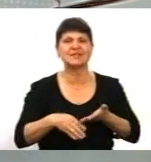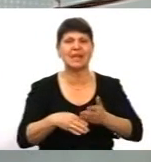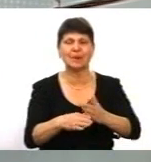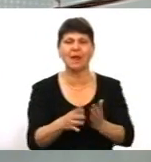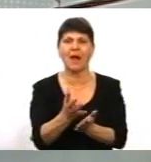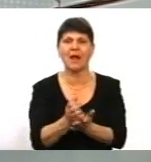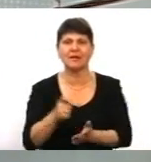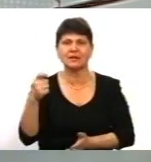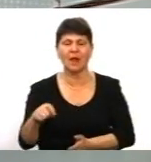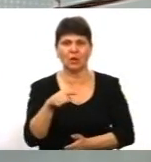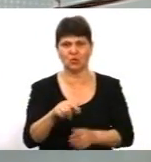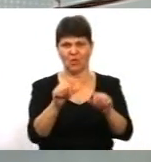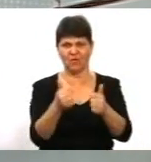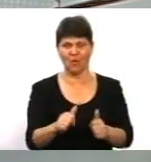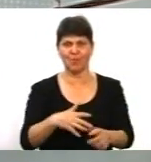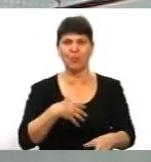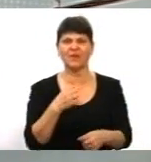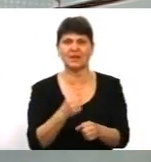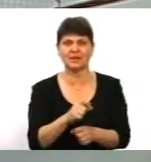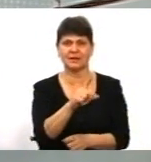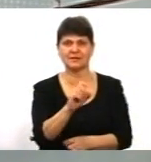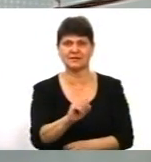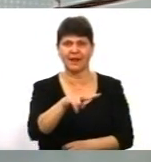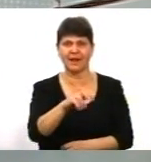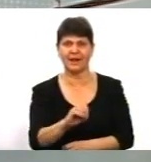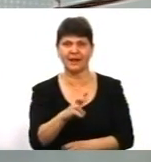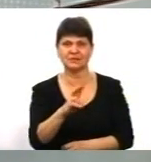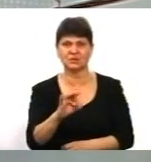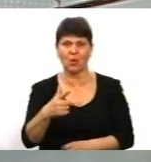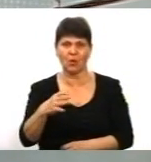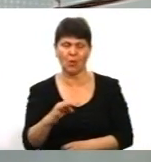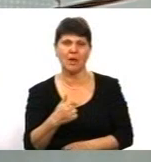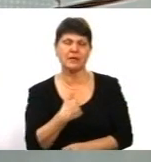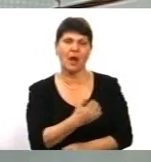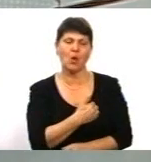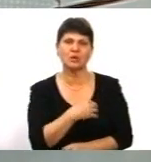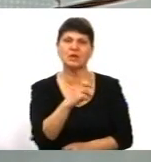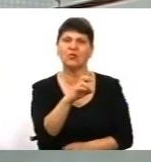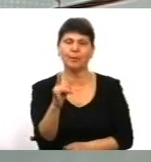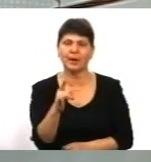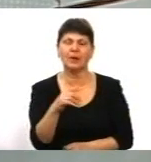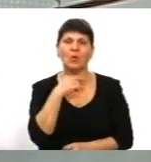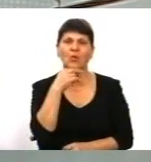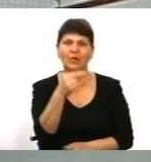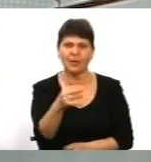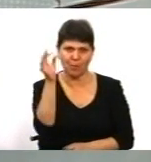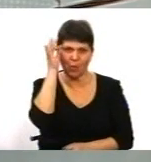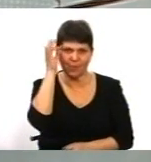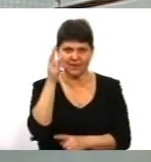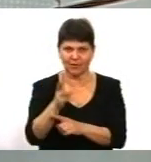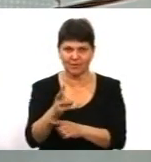Зеленського. Я хотів би перевернути увагу, пам'ятаєте, він там в ролику каже, щоб ви зі мною